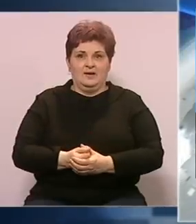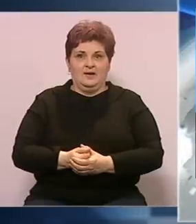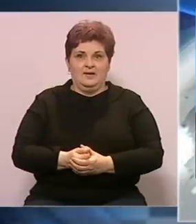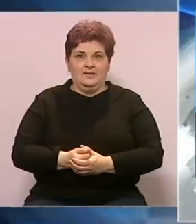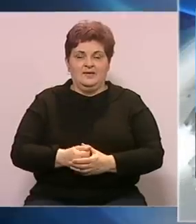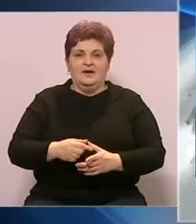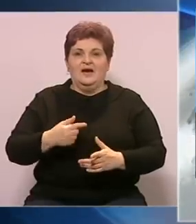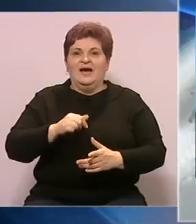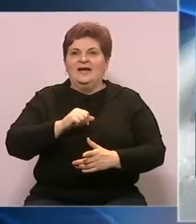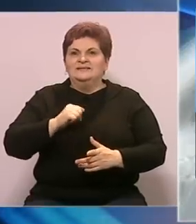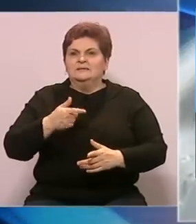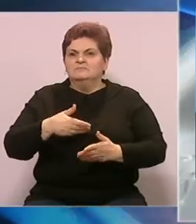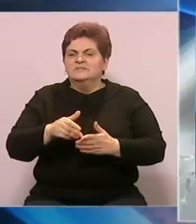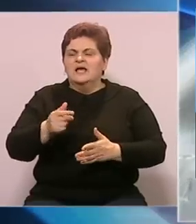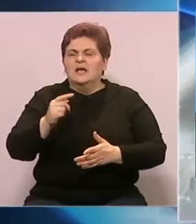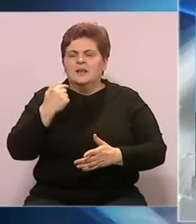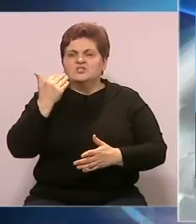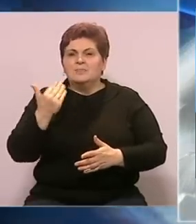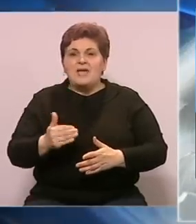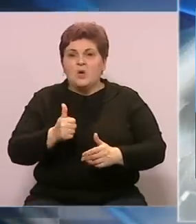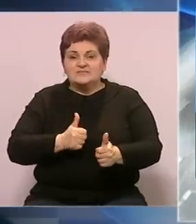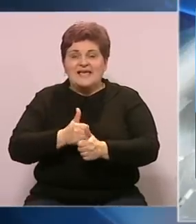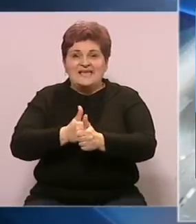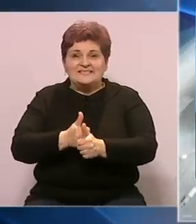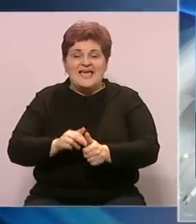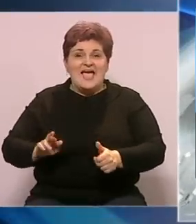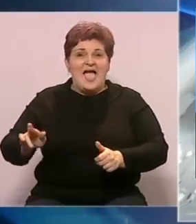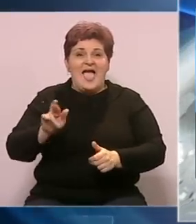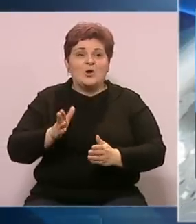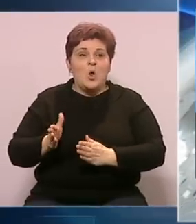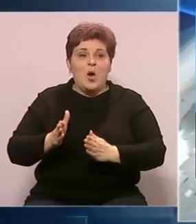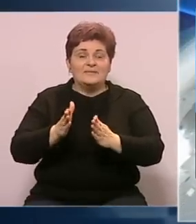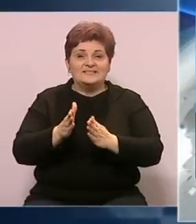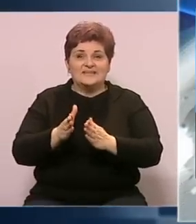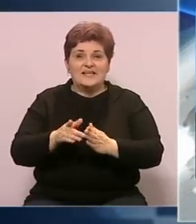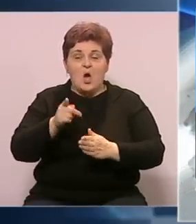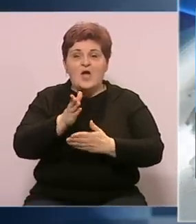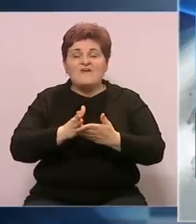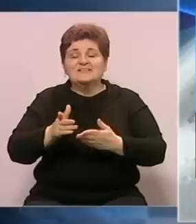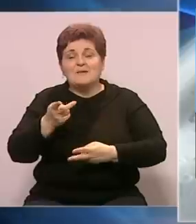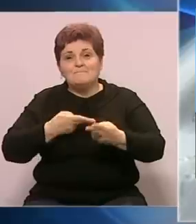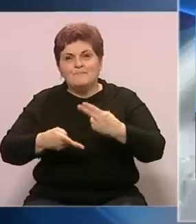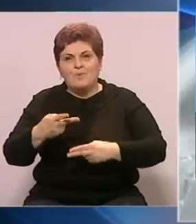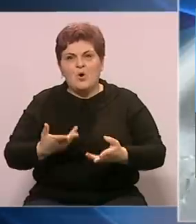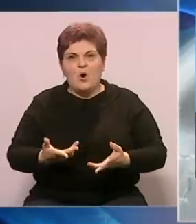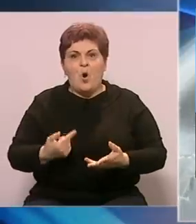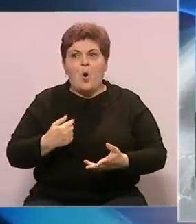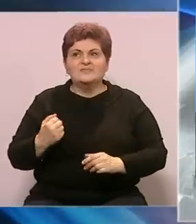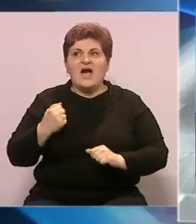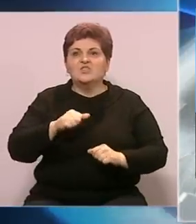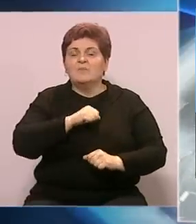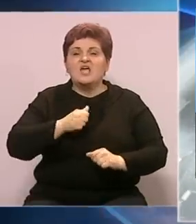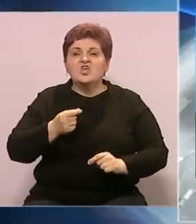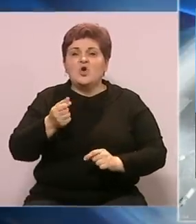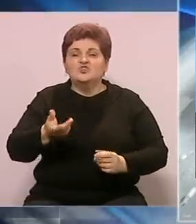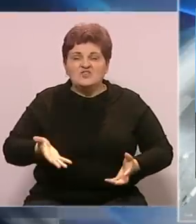Da, sličnih dohodaka, ukoliko se ne prati ekonomskim kretanjima ova faza proizvodnje, onda dovodimo samo do